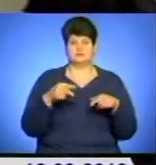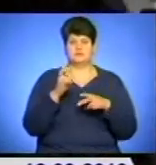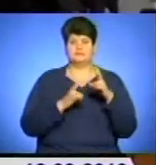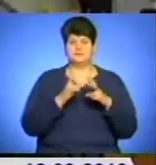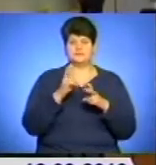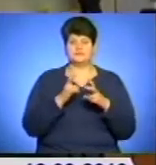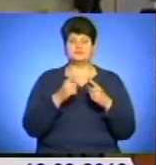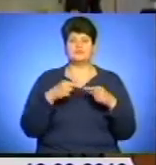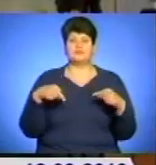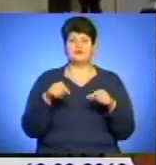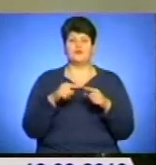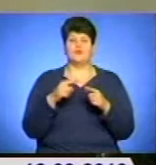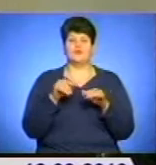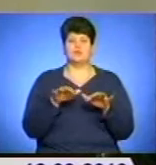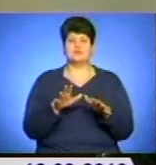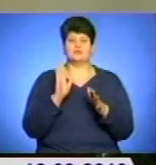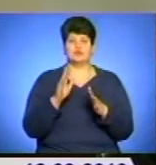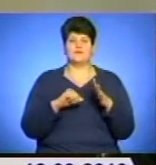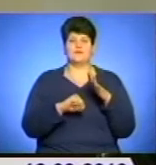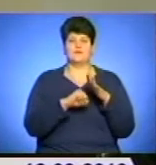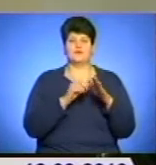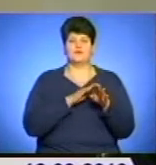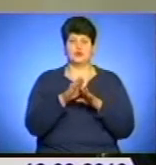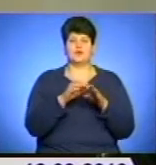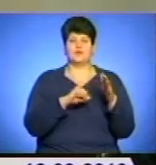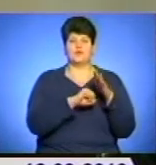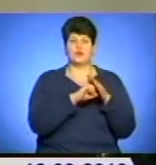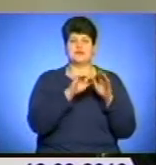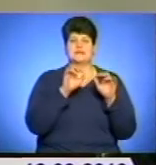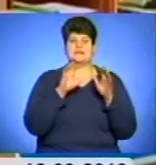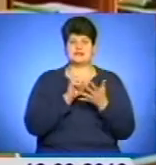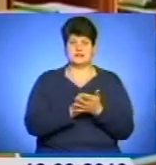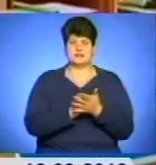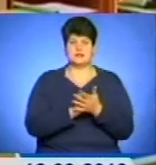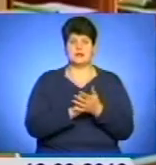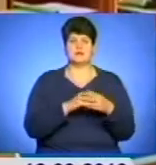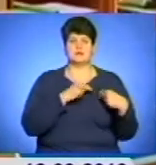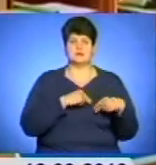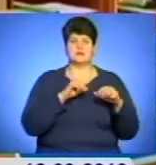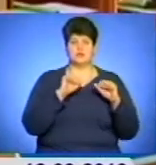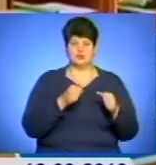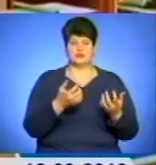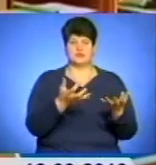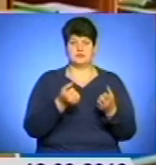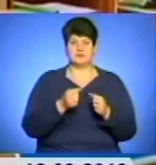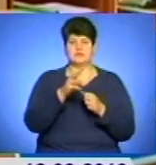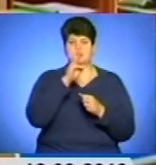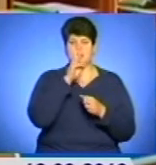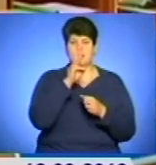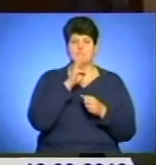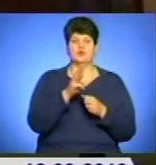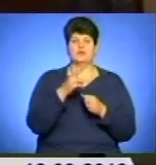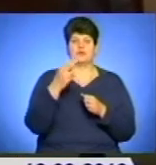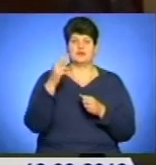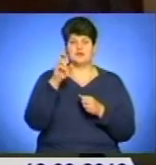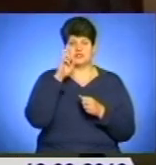гарантійної установи планують покласти на фонд зайнятості. У разі банкрутства підприємства працівники зможуть гарантовано отримувати заробітну плату від держави